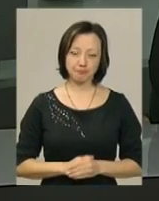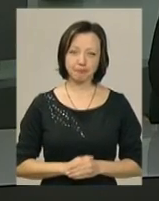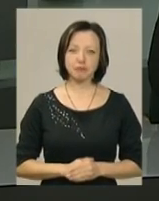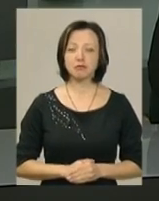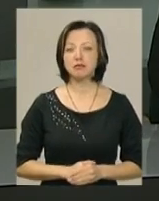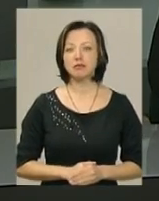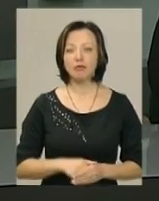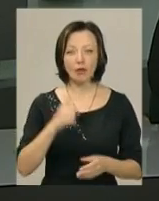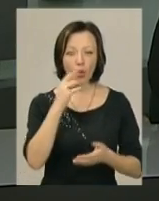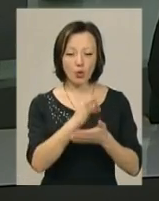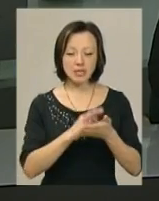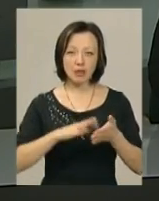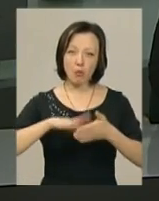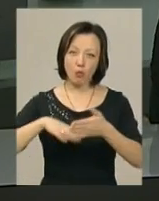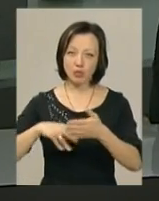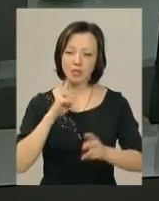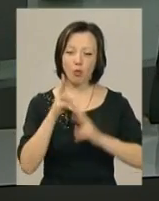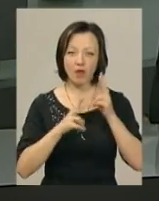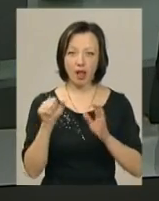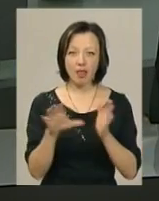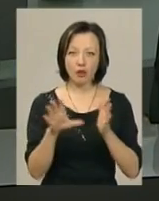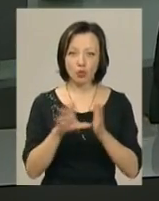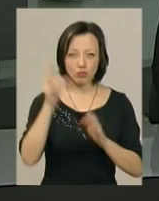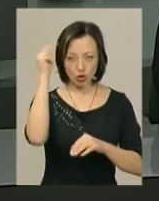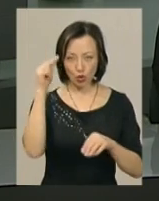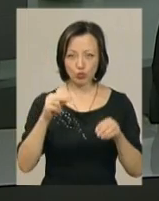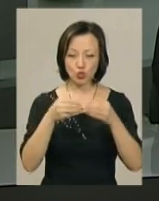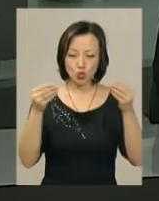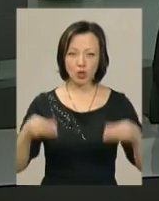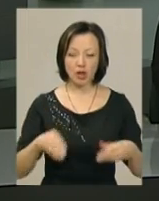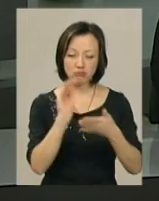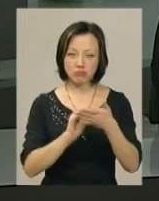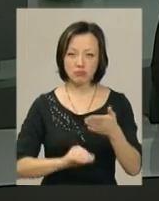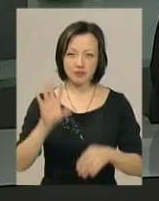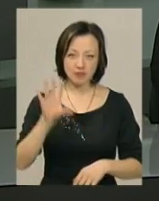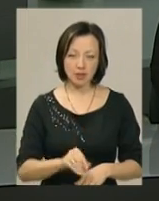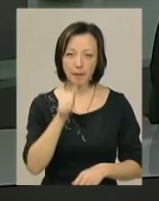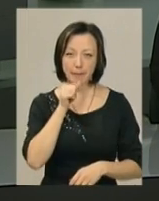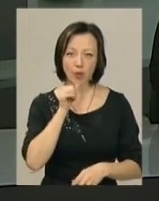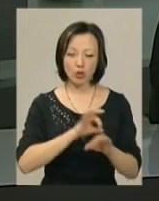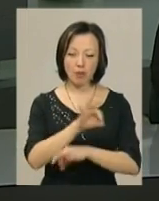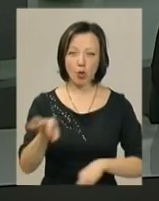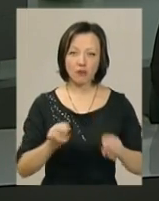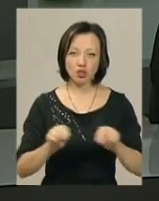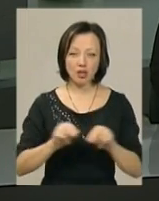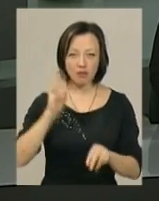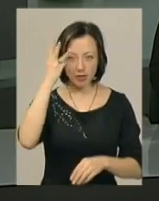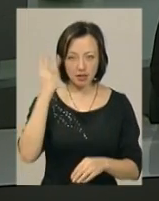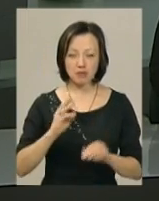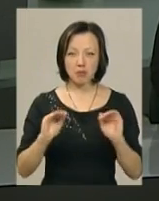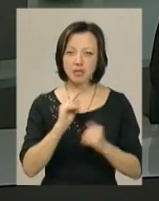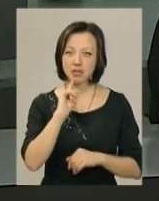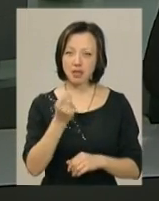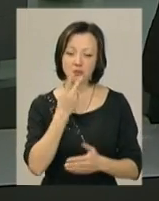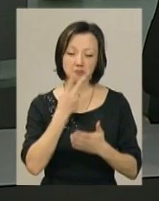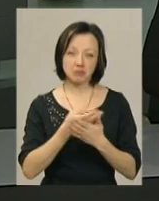Оцінки, пропуски та зауваження. В електронному шкільному журналі зазначається все. Пілотний проєкт освітян Хмельницького менше ніж за